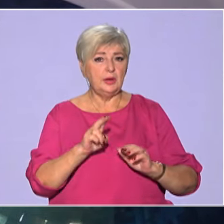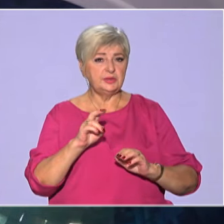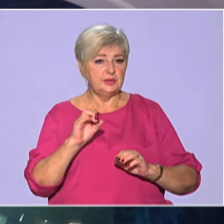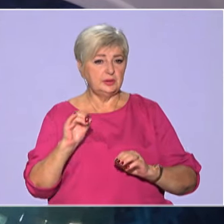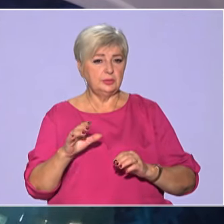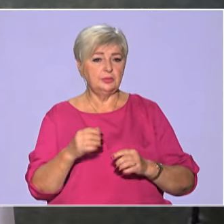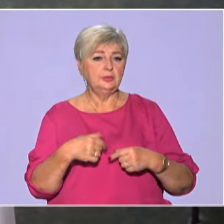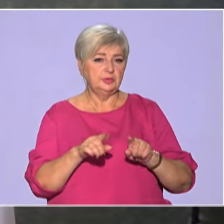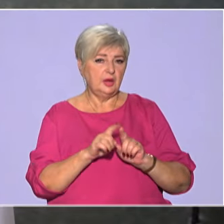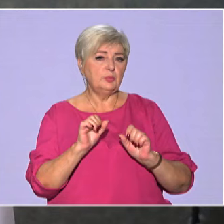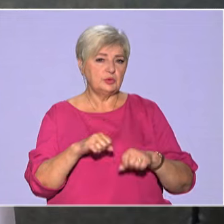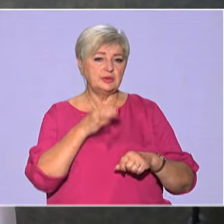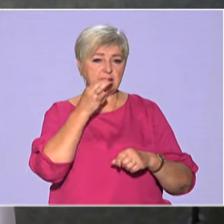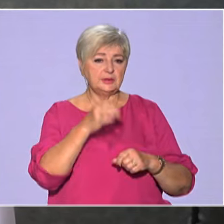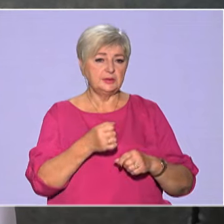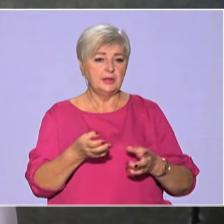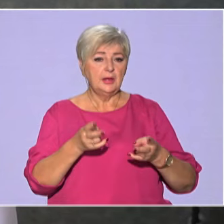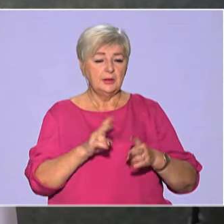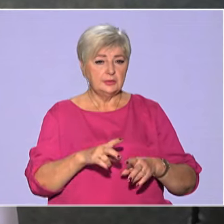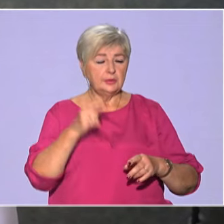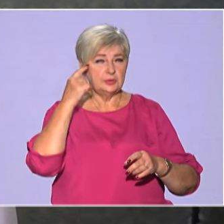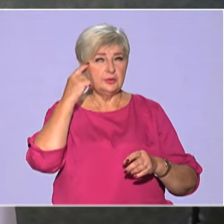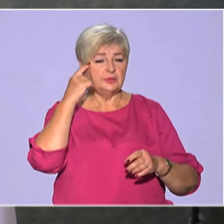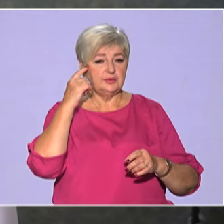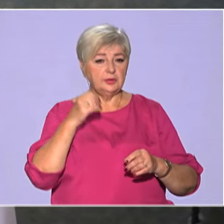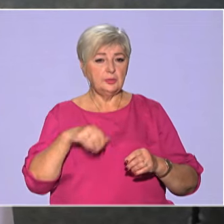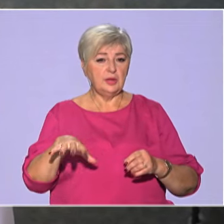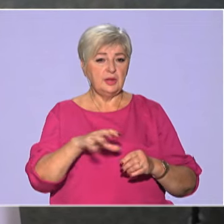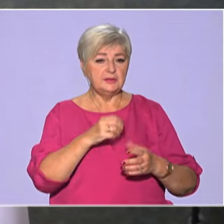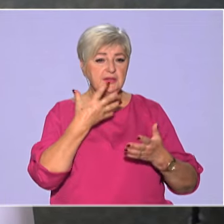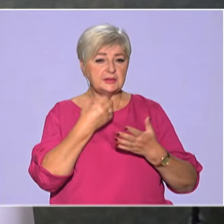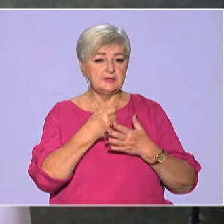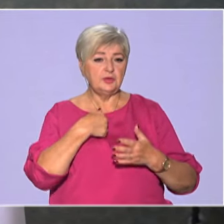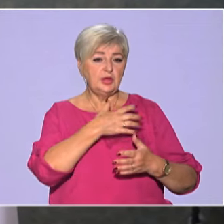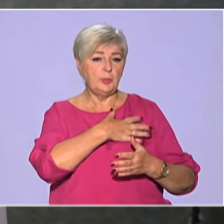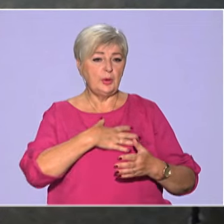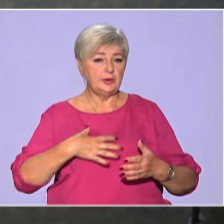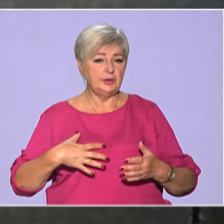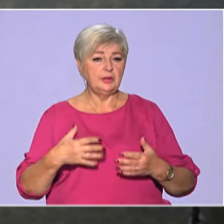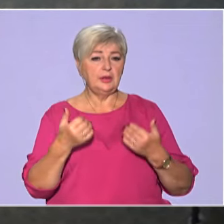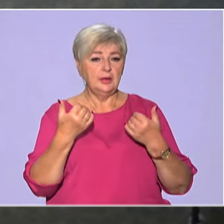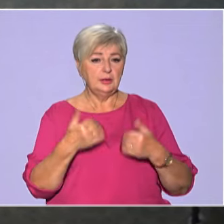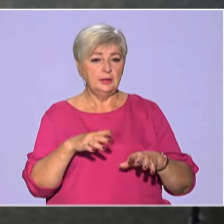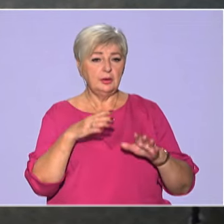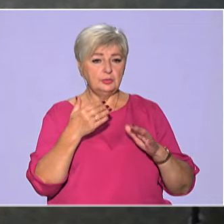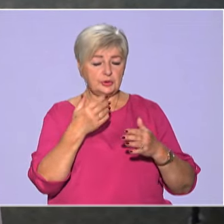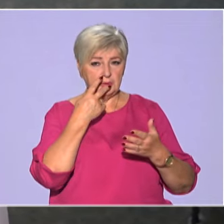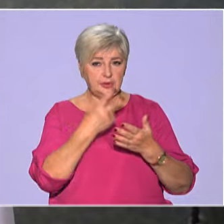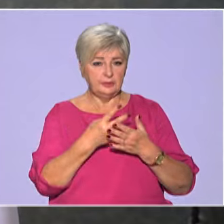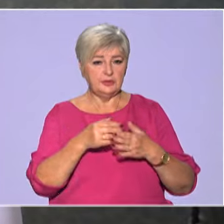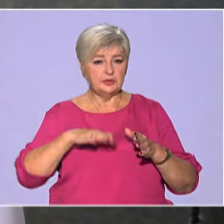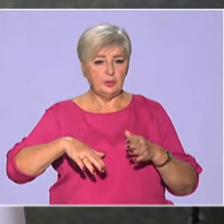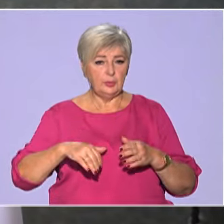так можна сказати. Залишалися свідомості і всі свої поранення я вже дивився потім,